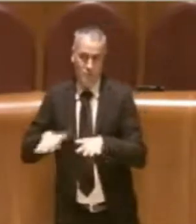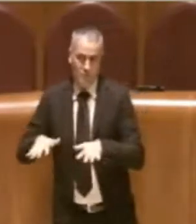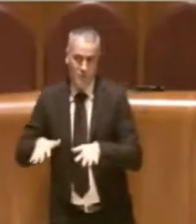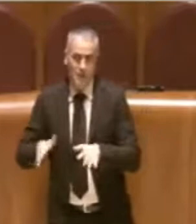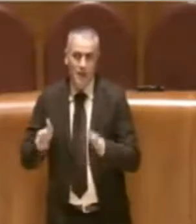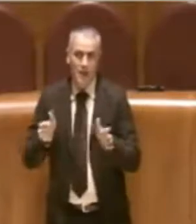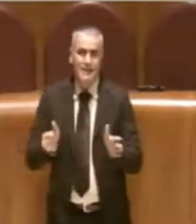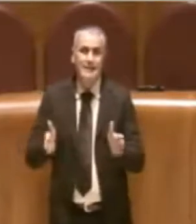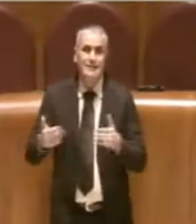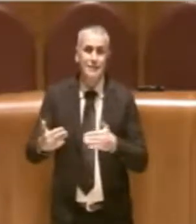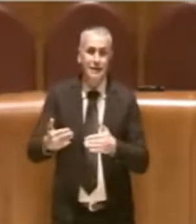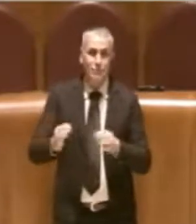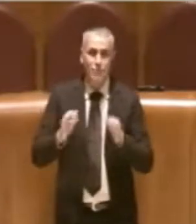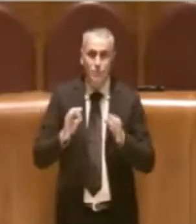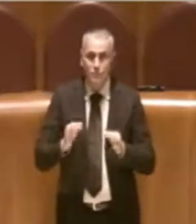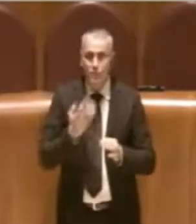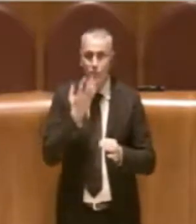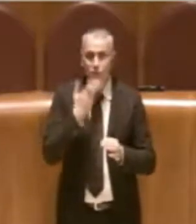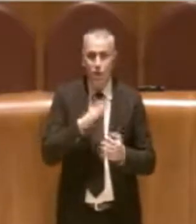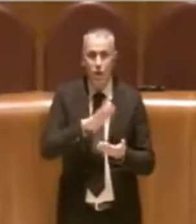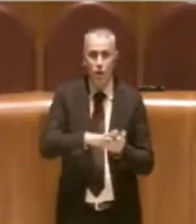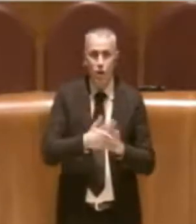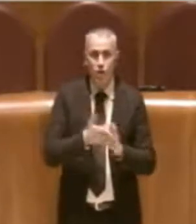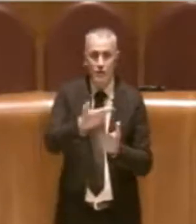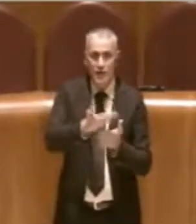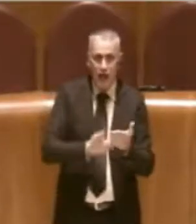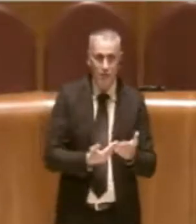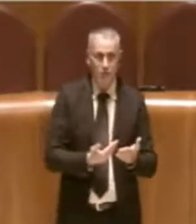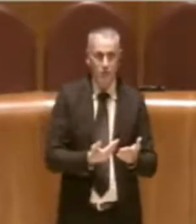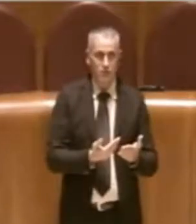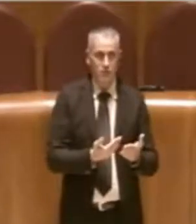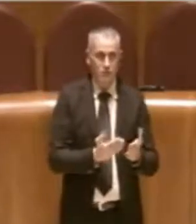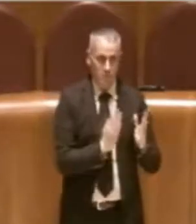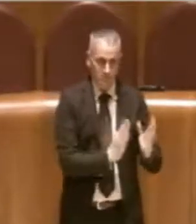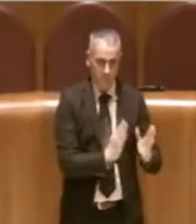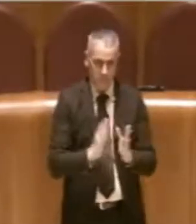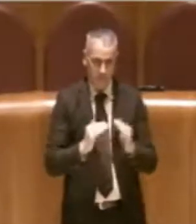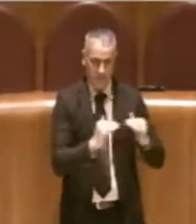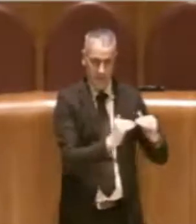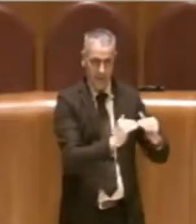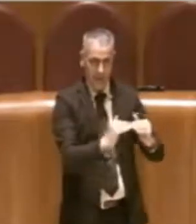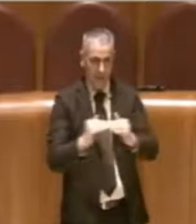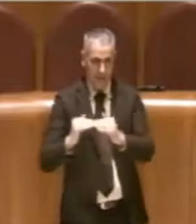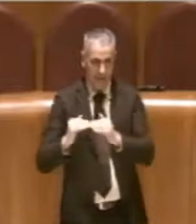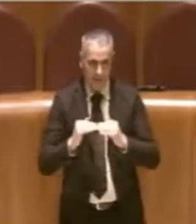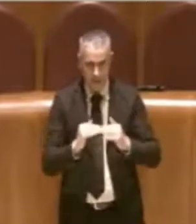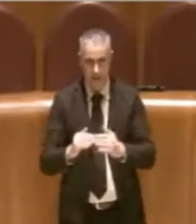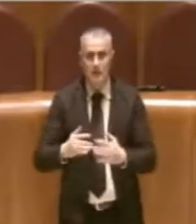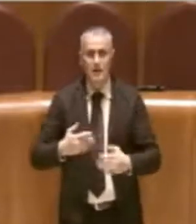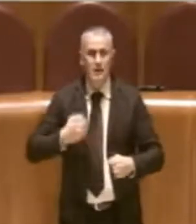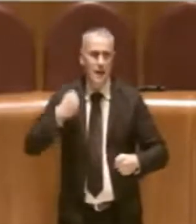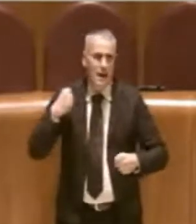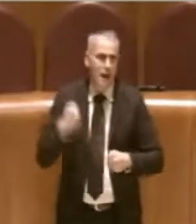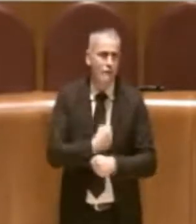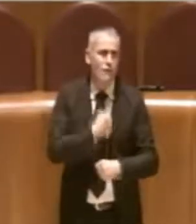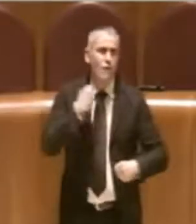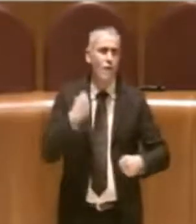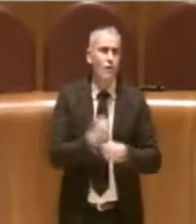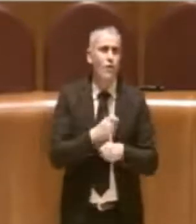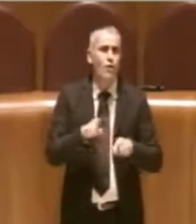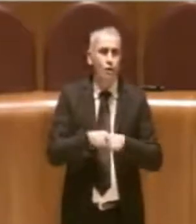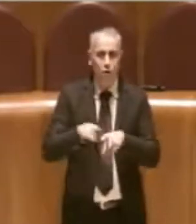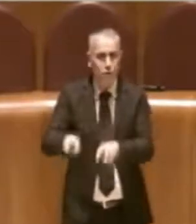standardizzare i contratti, i disciplinari. C'è un lavoro di semina mastodontico